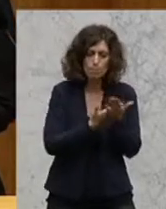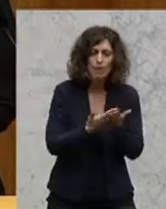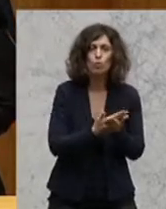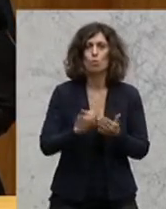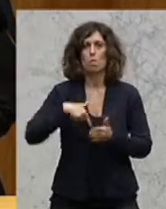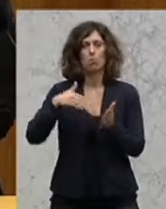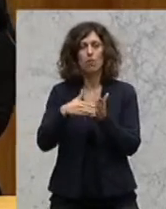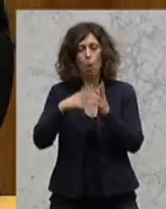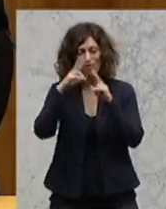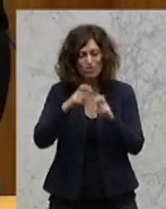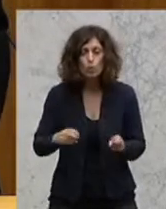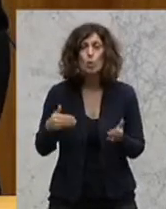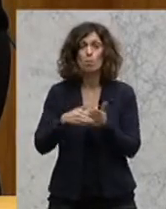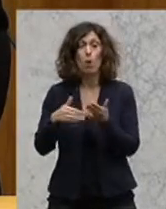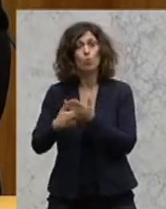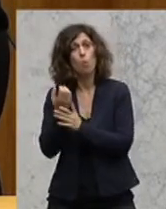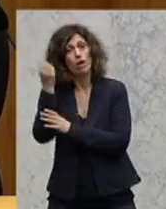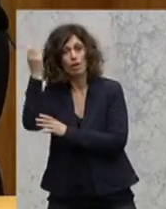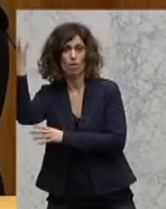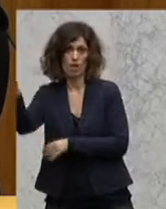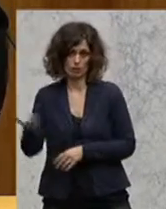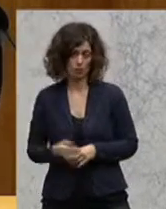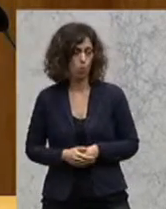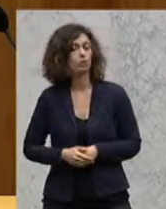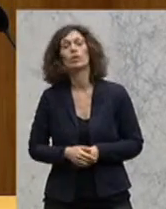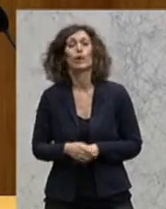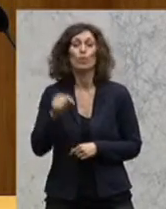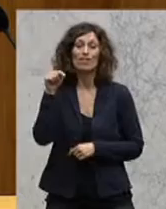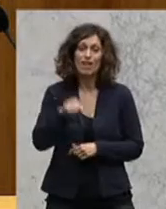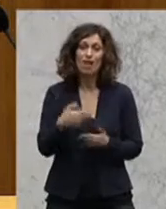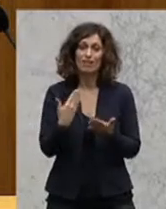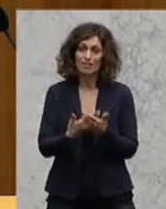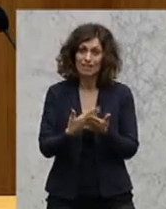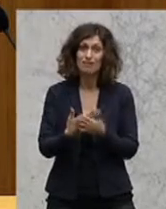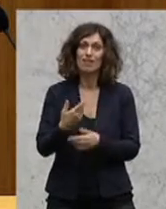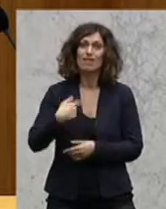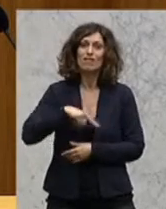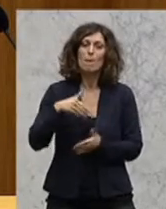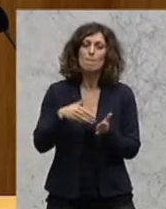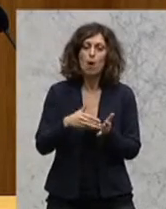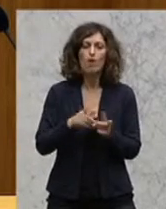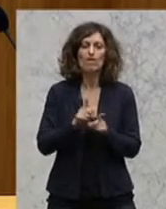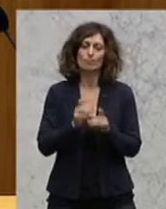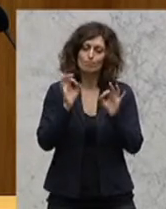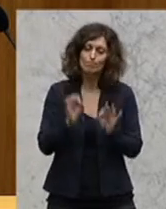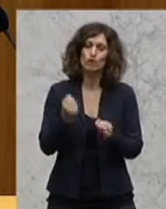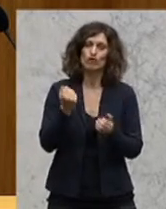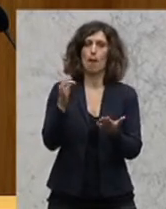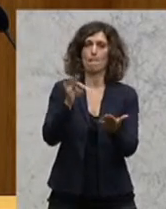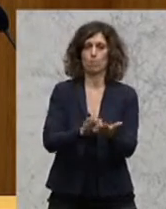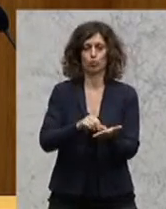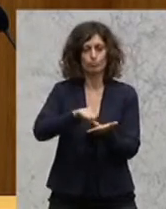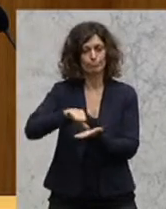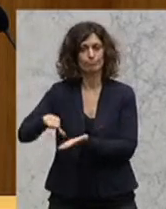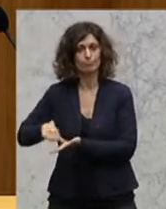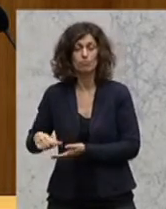brauchen Innovation. Und genau um das geht es, hier entsprechende Schwerpunkte zu setzen. Und ja, wir haben